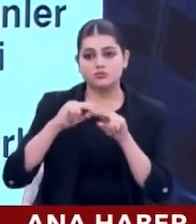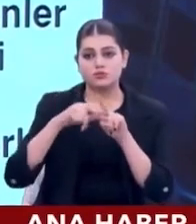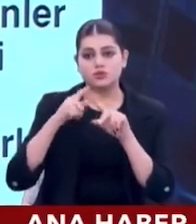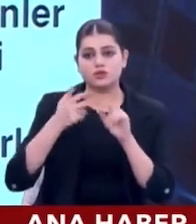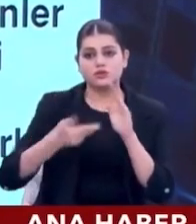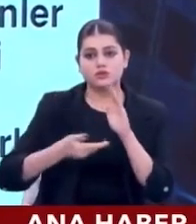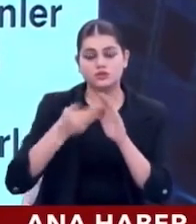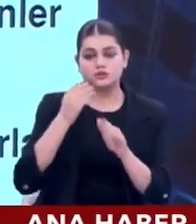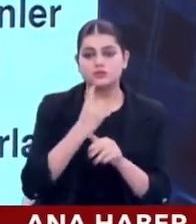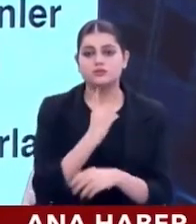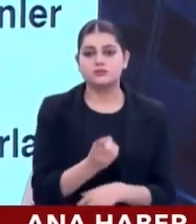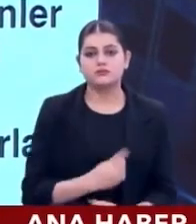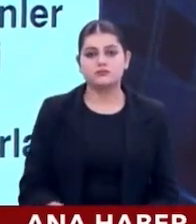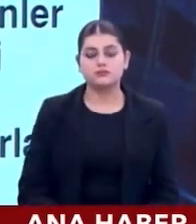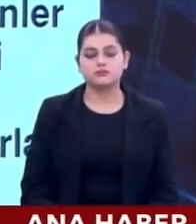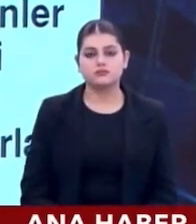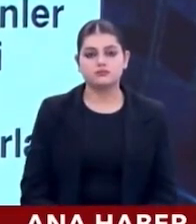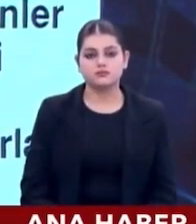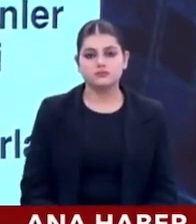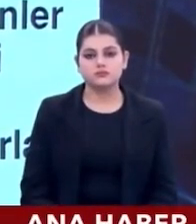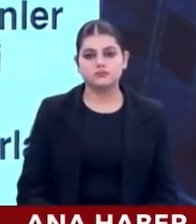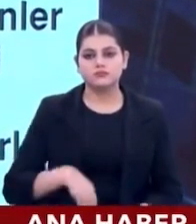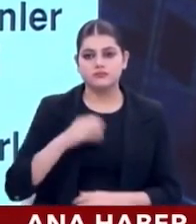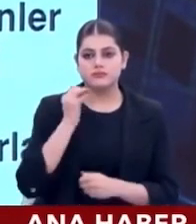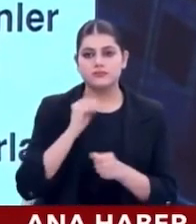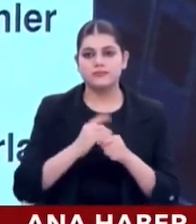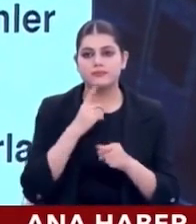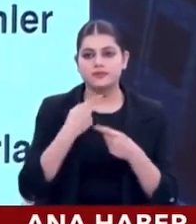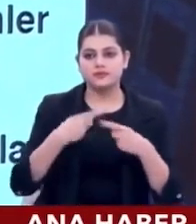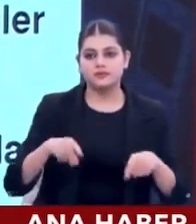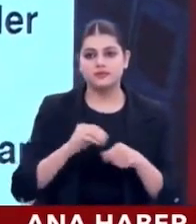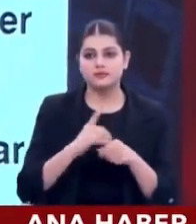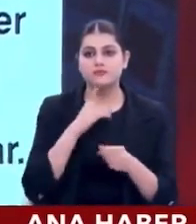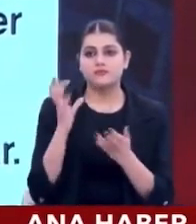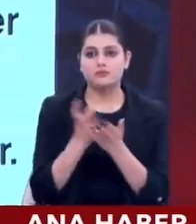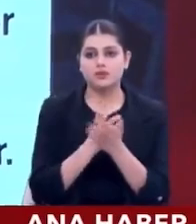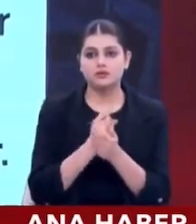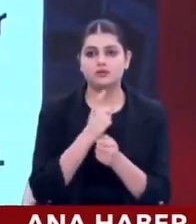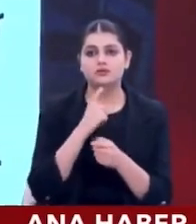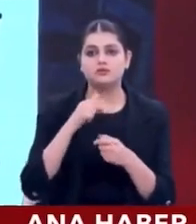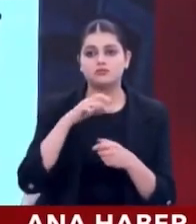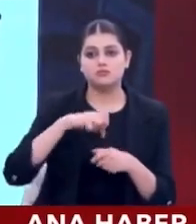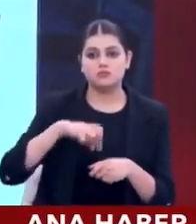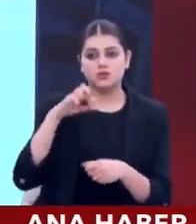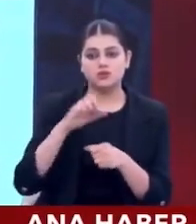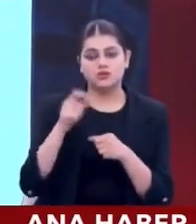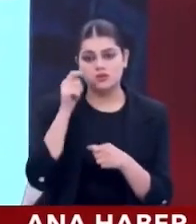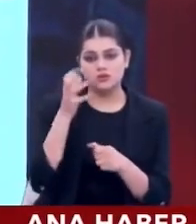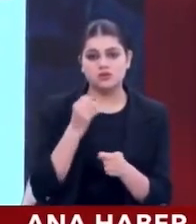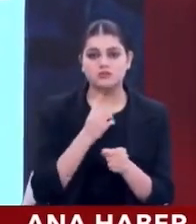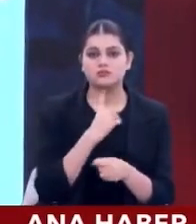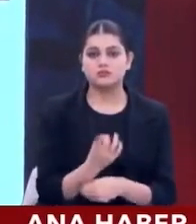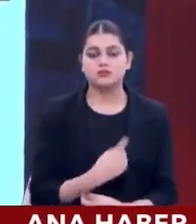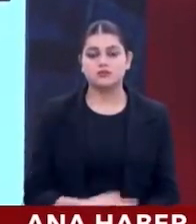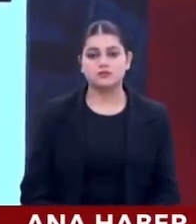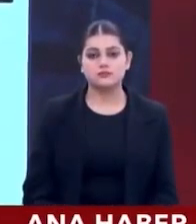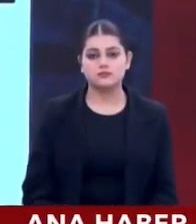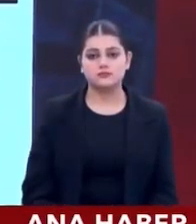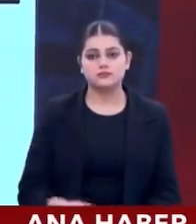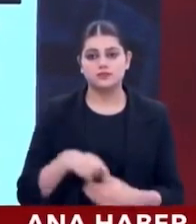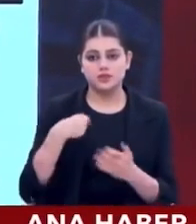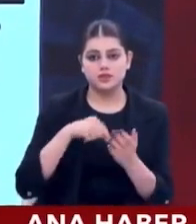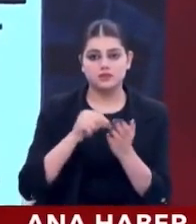kaldırılacak. Gençlerimizin sınavlardaki başarı sıralaması dikkate alınacak.